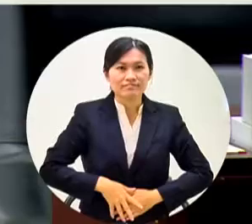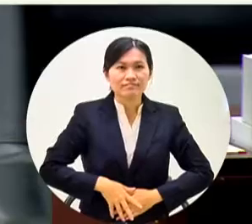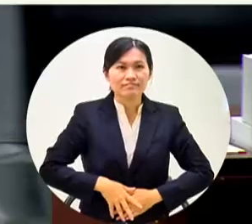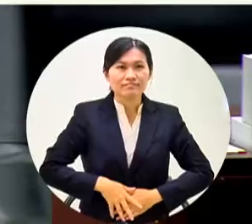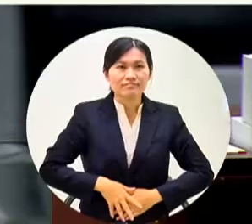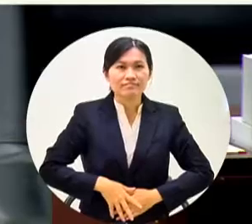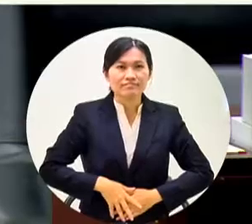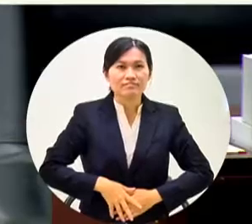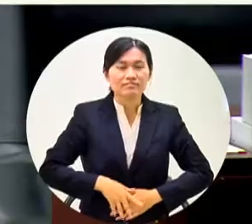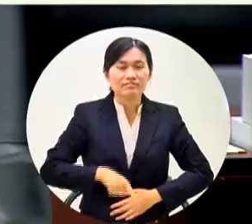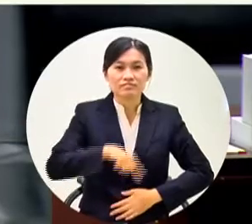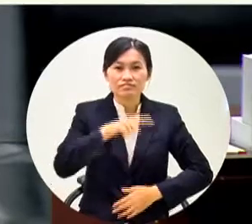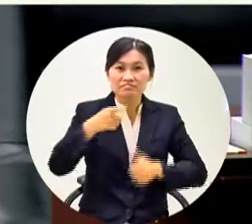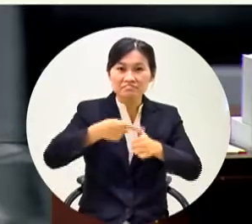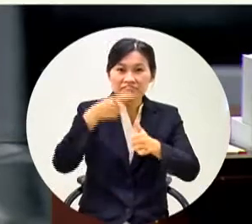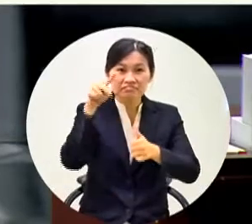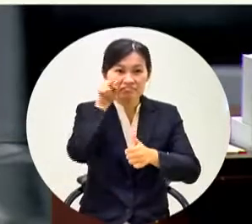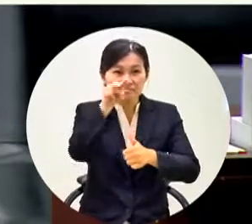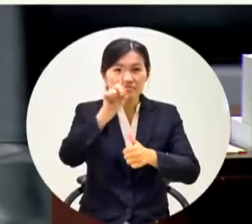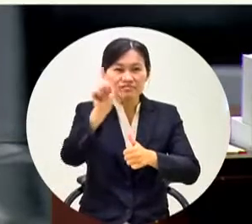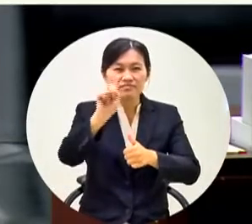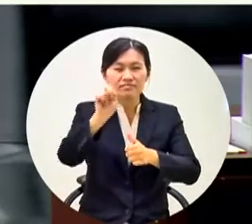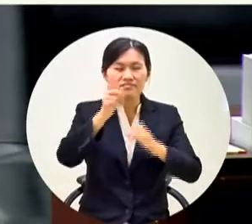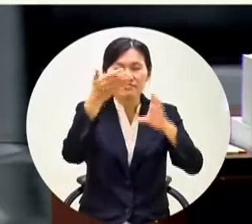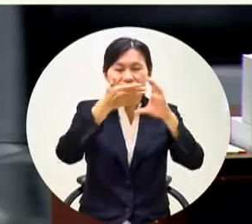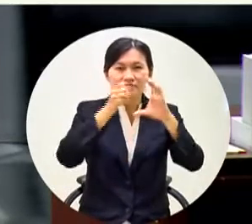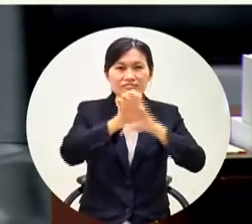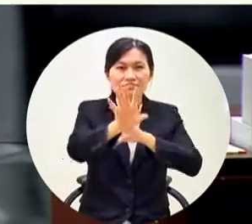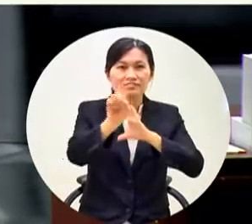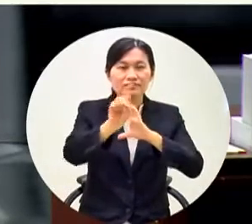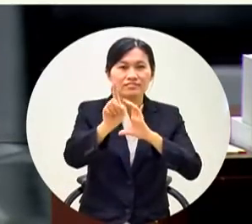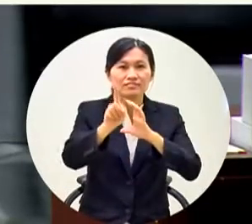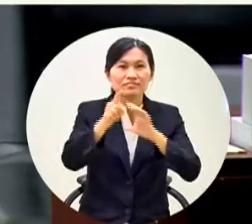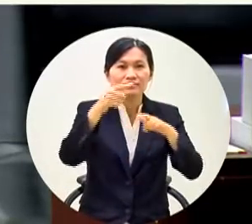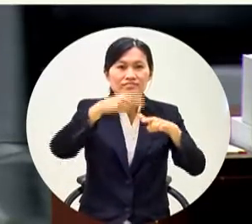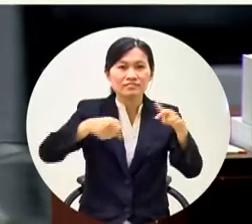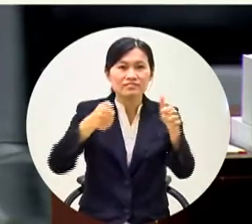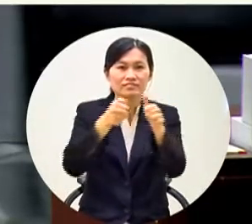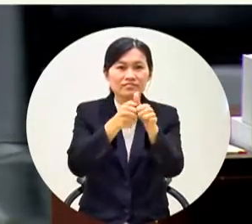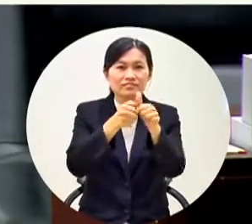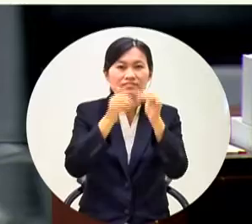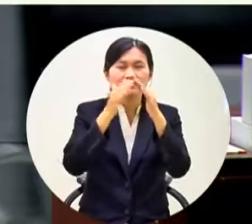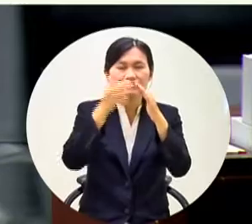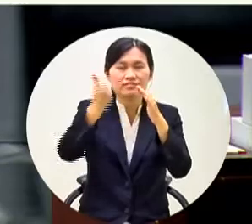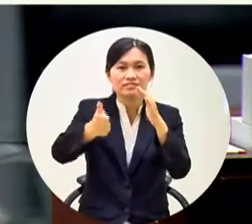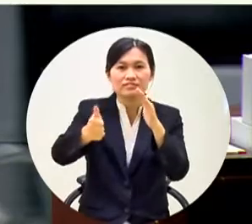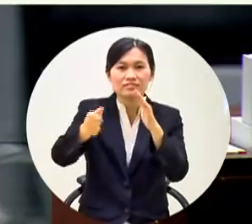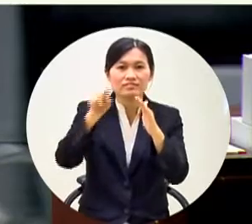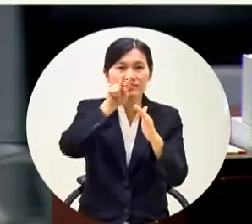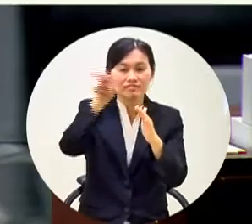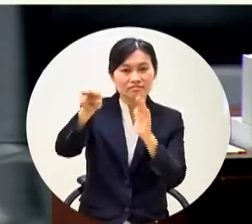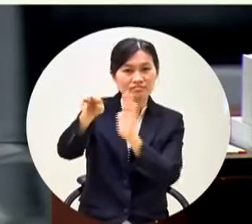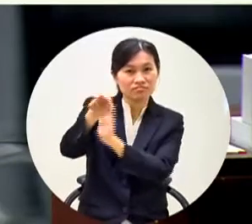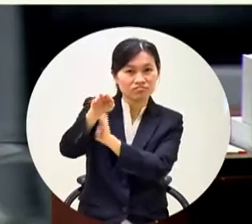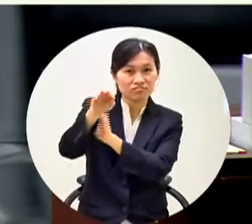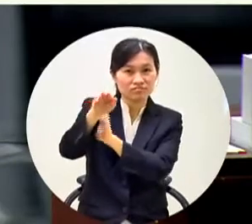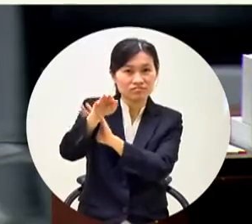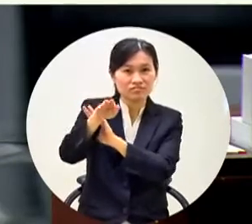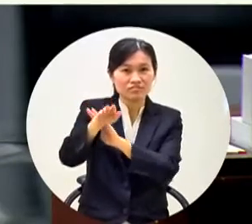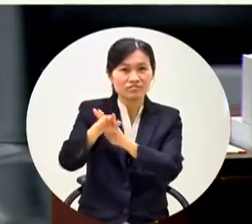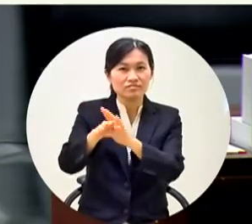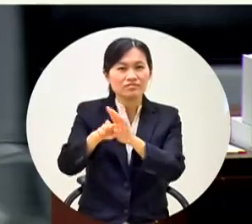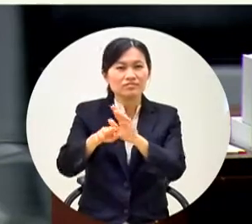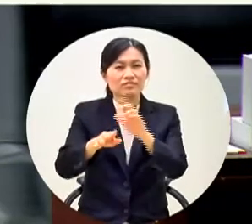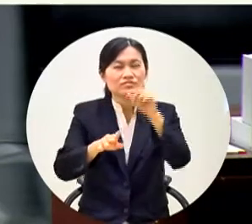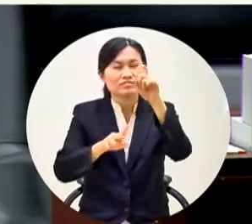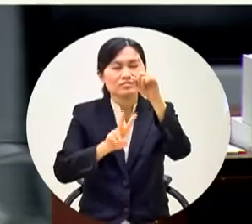我們先看一下VCR那麼葉副市長你可以看你的右手邊那個24號我們韓